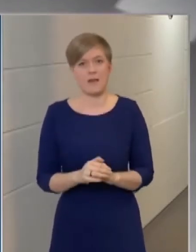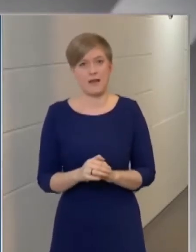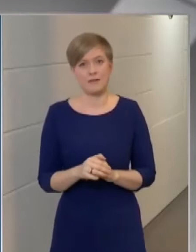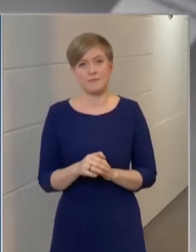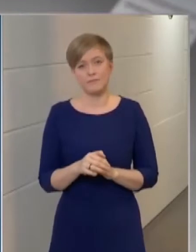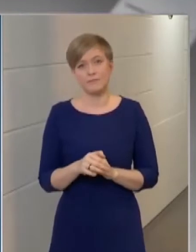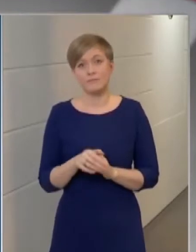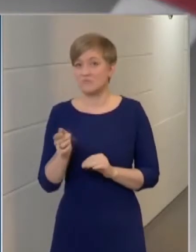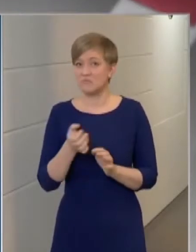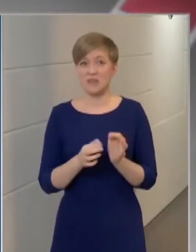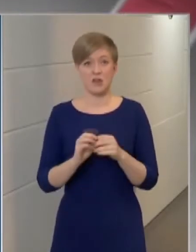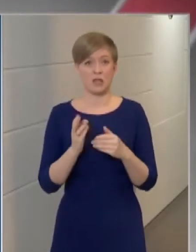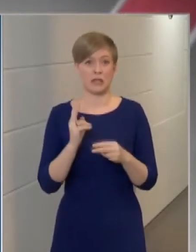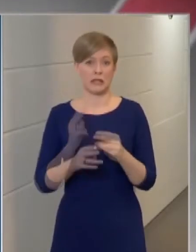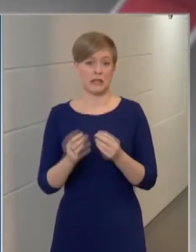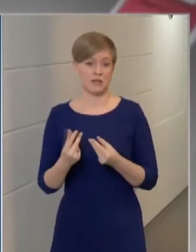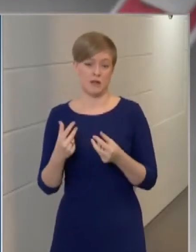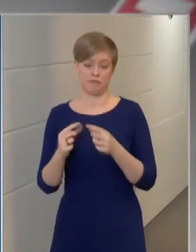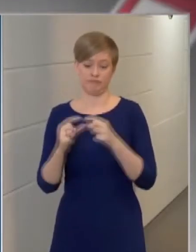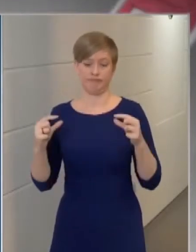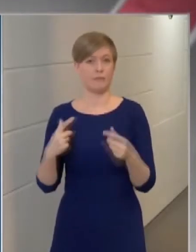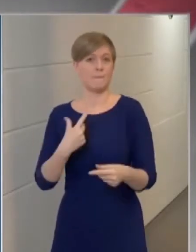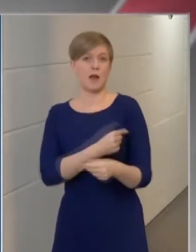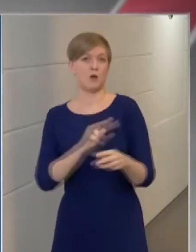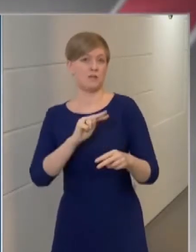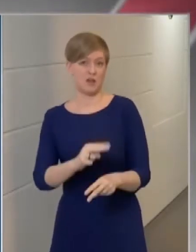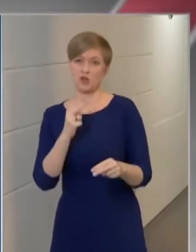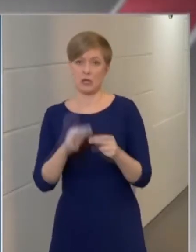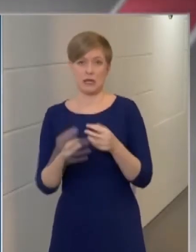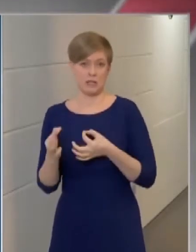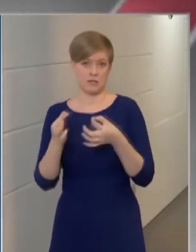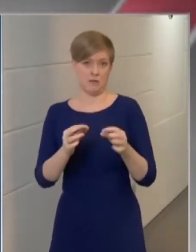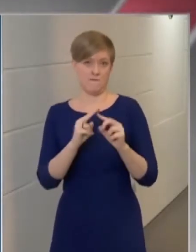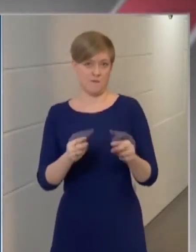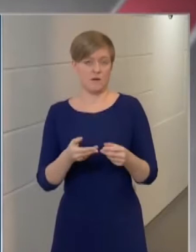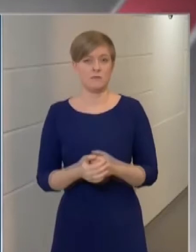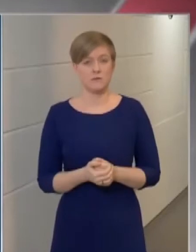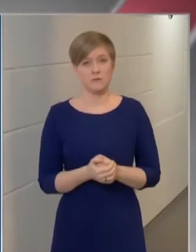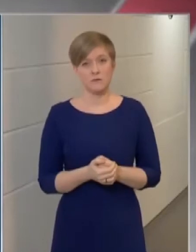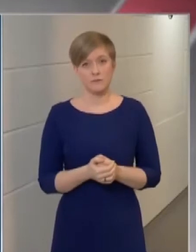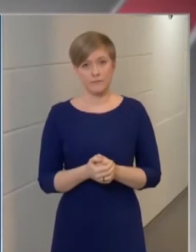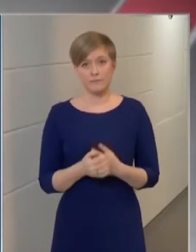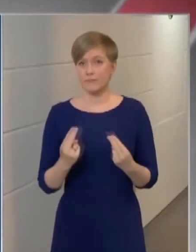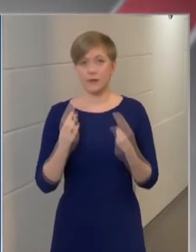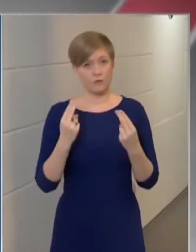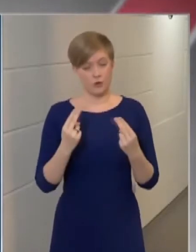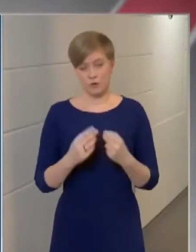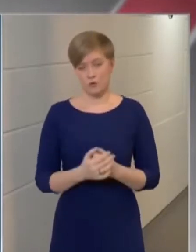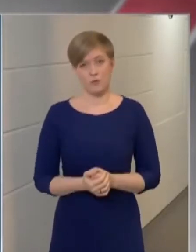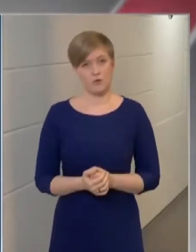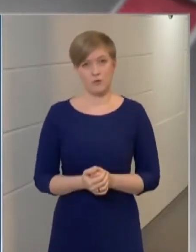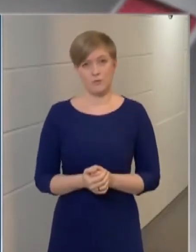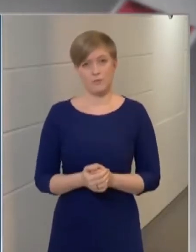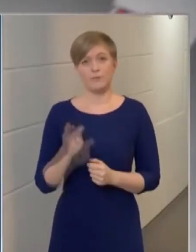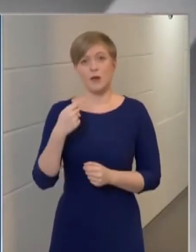védettséget szerezni. Át kell esni a betegségen, vagy élni kell a védőoltás lehetőségével. Nagyon fontos, hogy